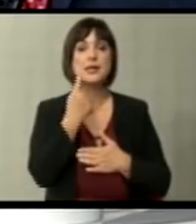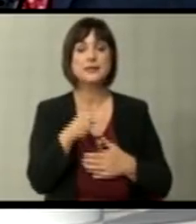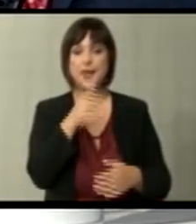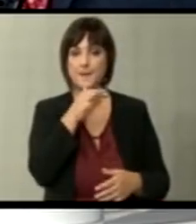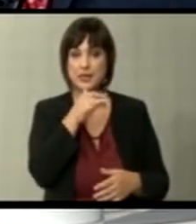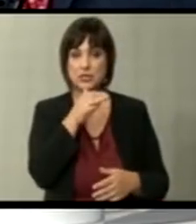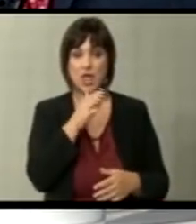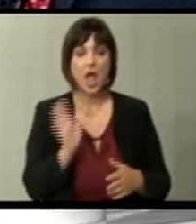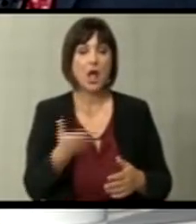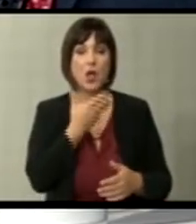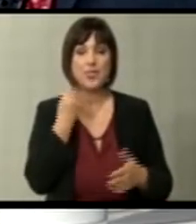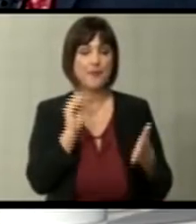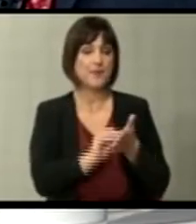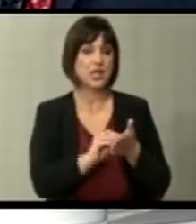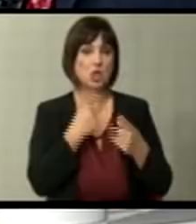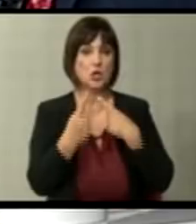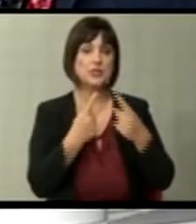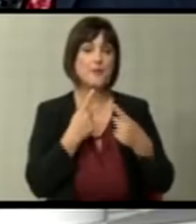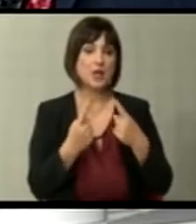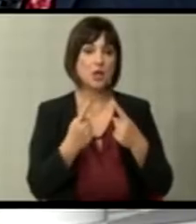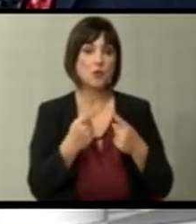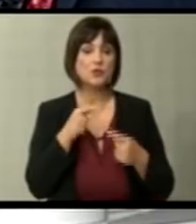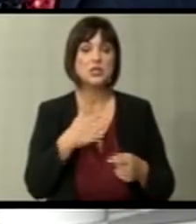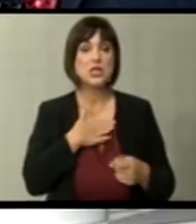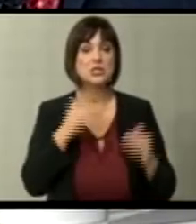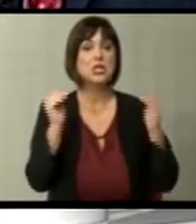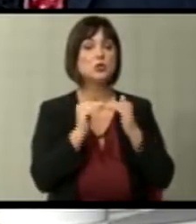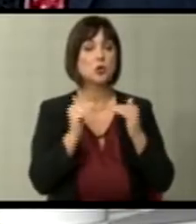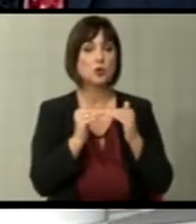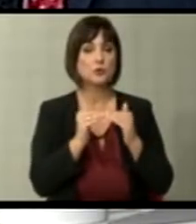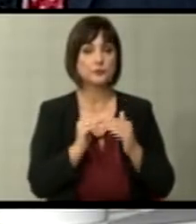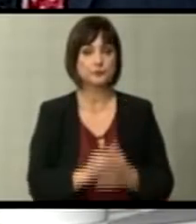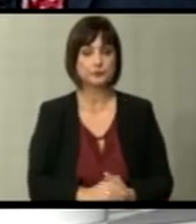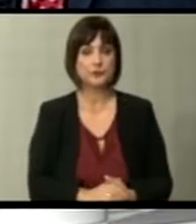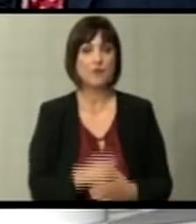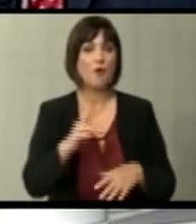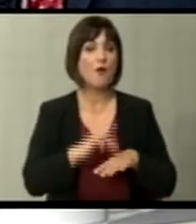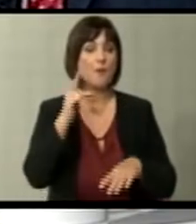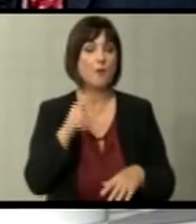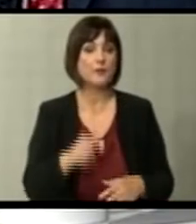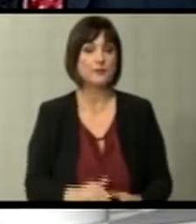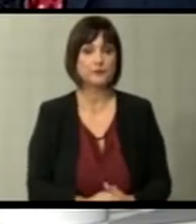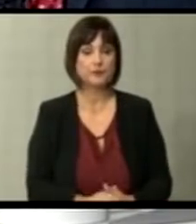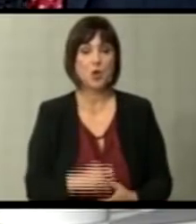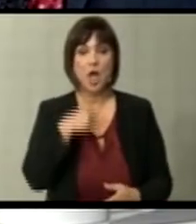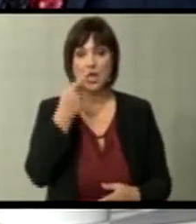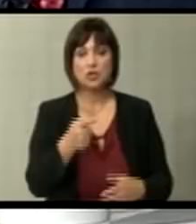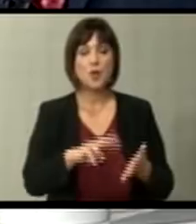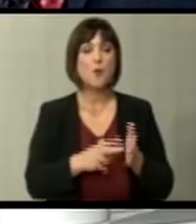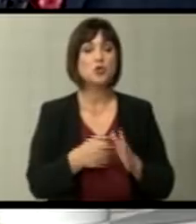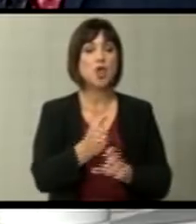Македонија ако немаме датум за преговори кога ќе речете политичка криза